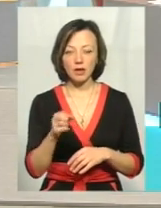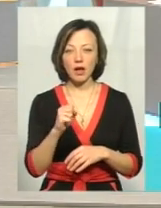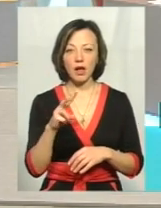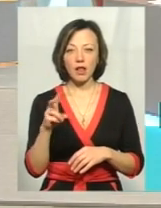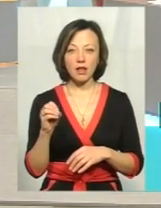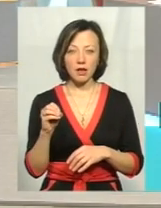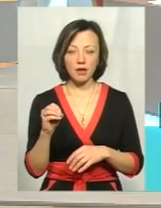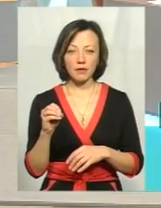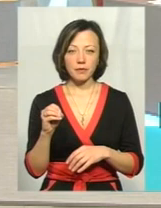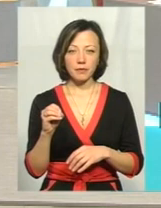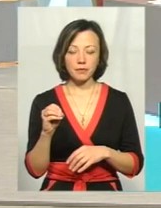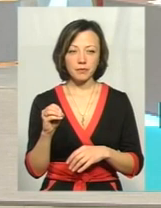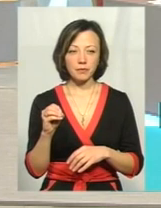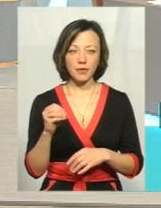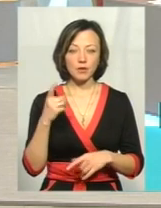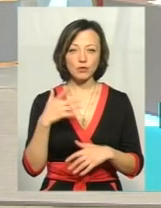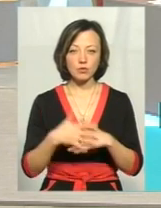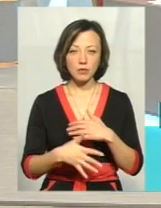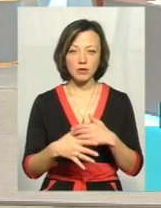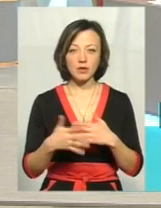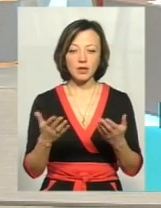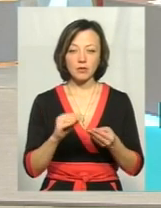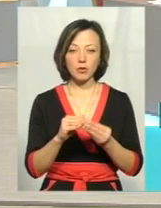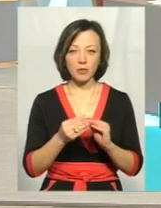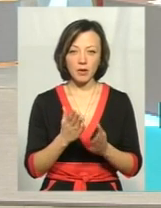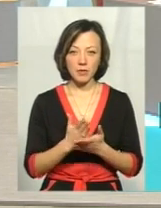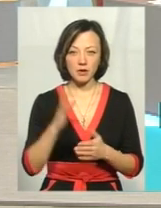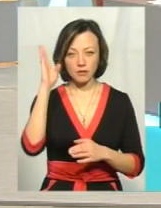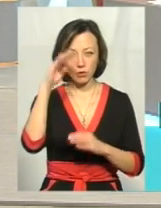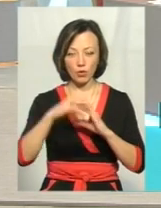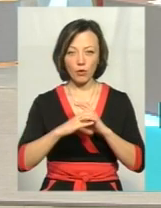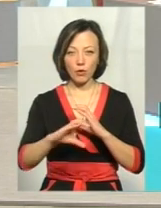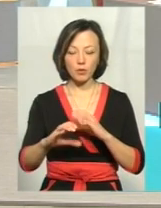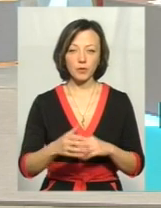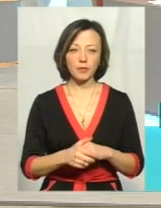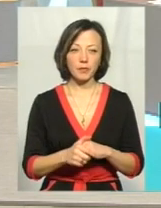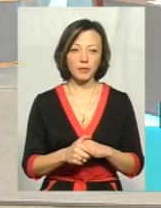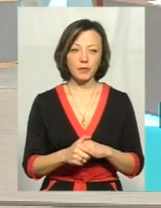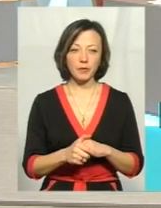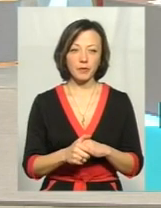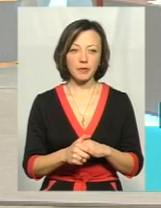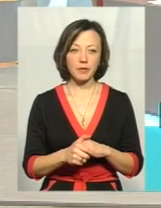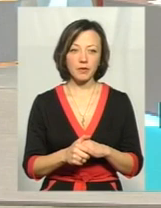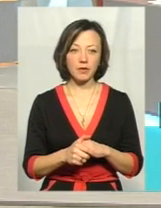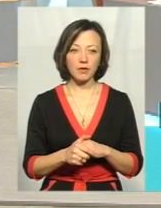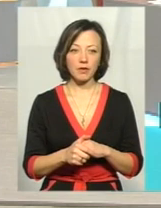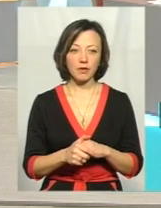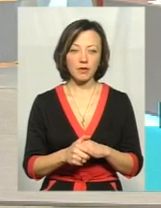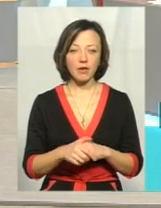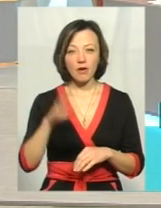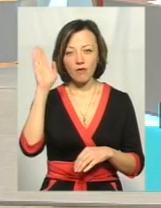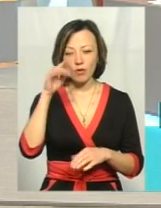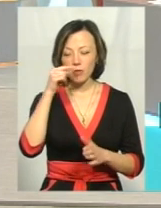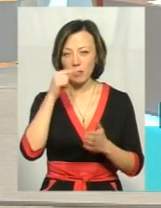Але там зрозуміло, що там якісь проблеми є і з водогоном. Значить, десь пісмоктування є, воду попало